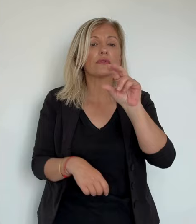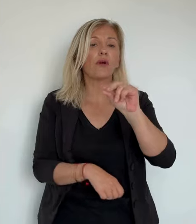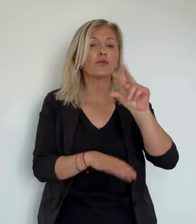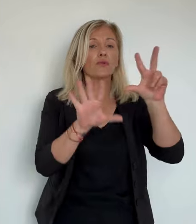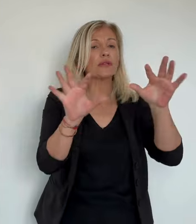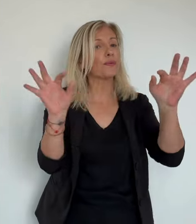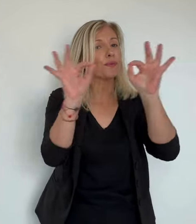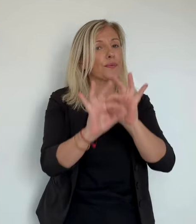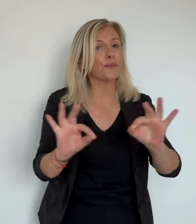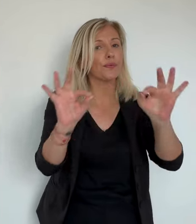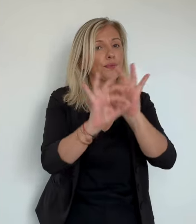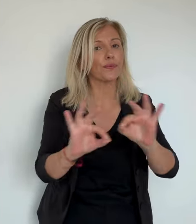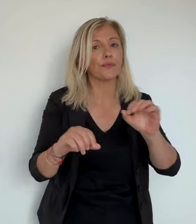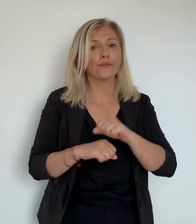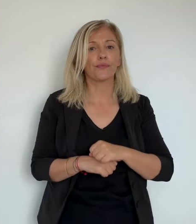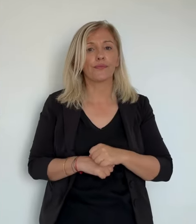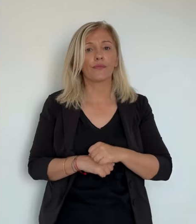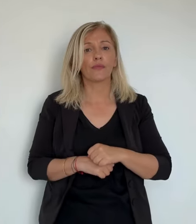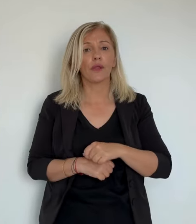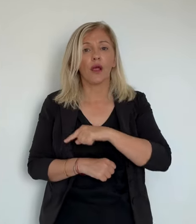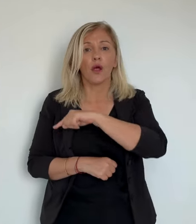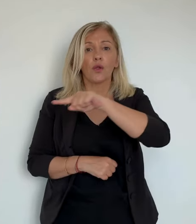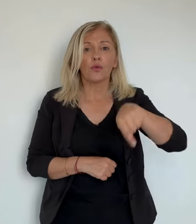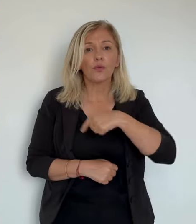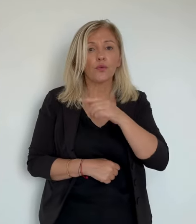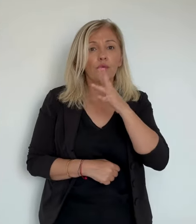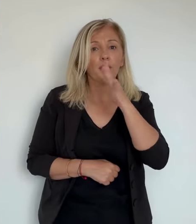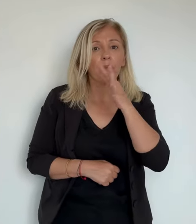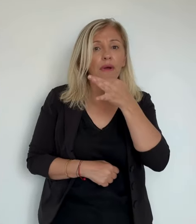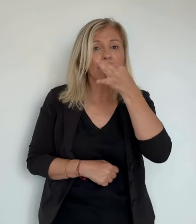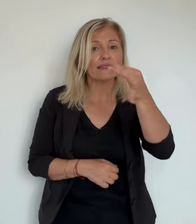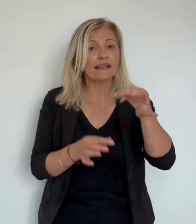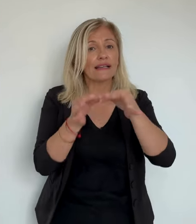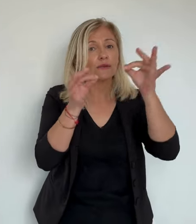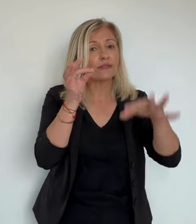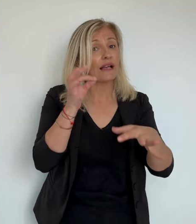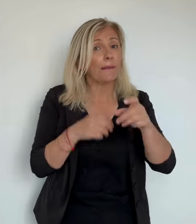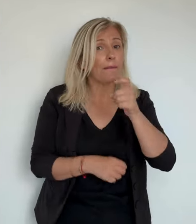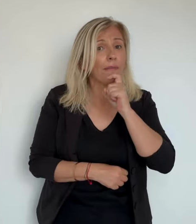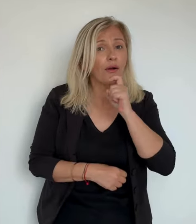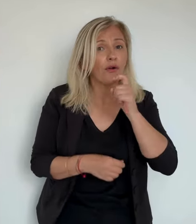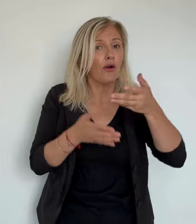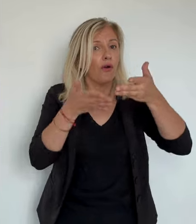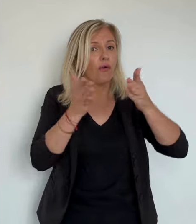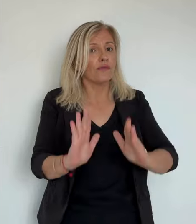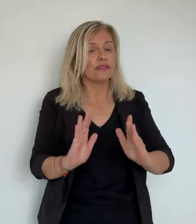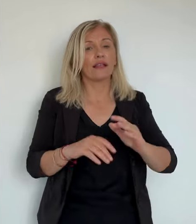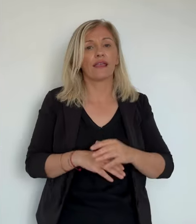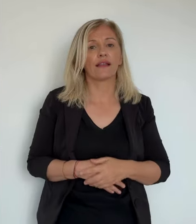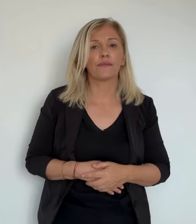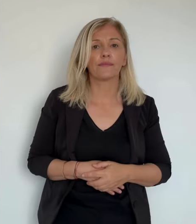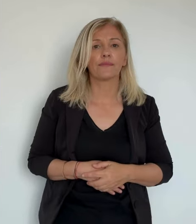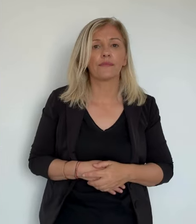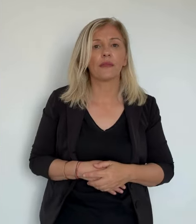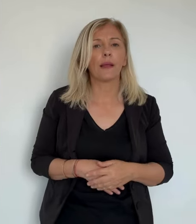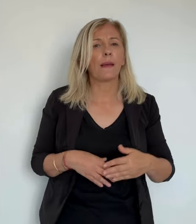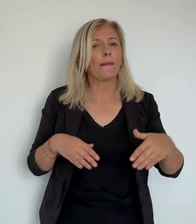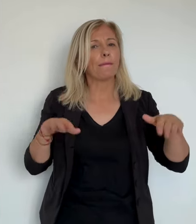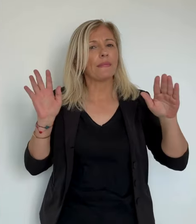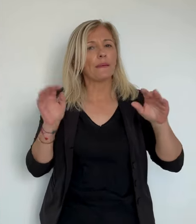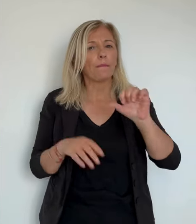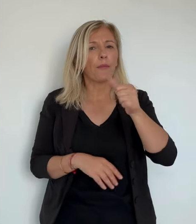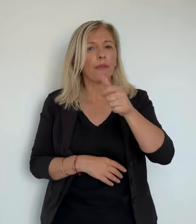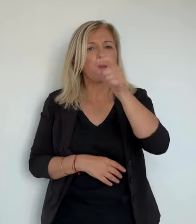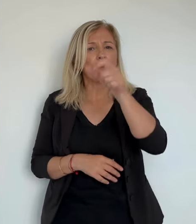comme le président de'exécutif nationaliste, Gilles Simeone, qui avait affiché aucun soutien pour aucune des 38 listes